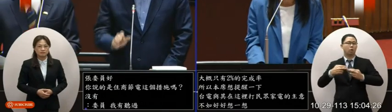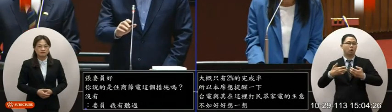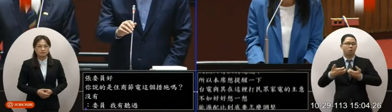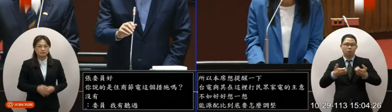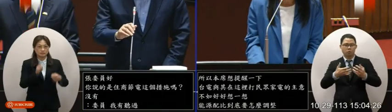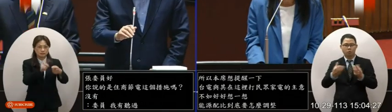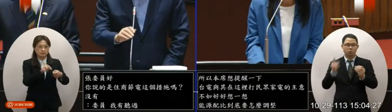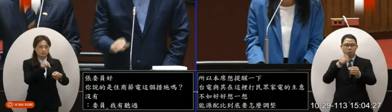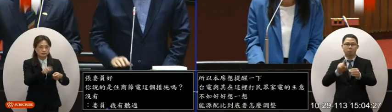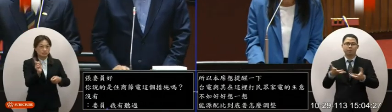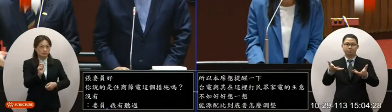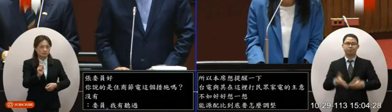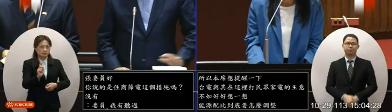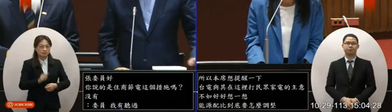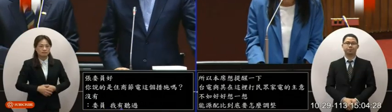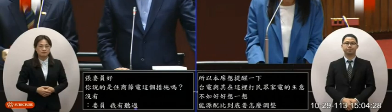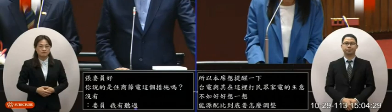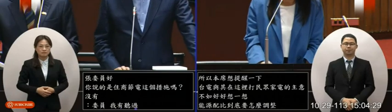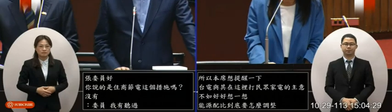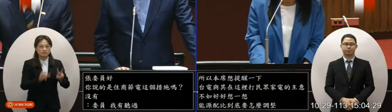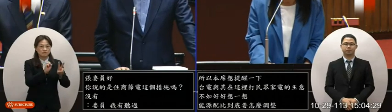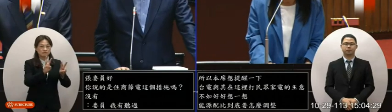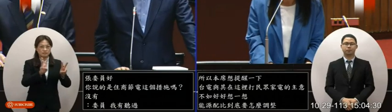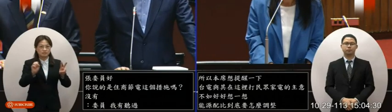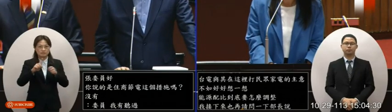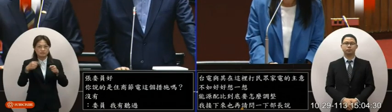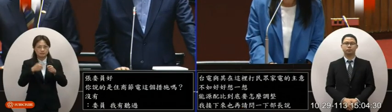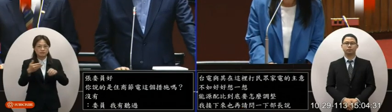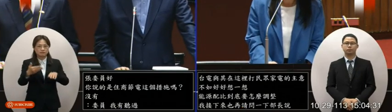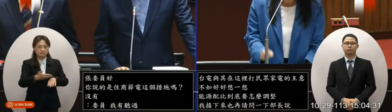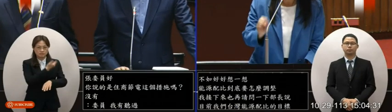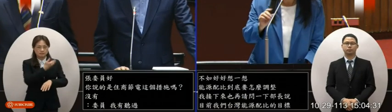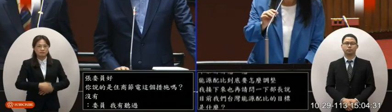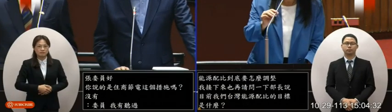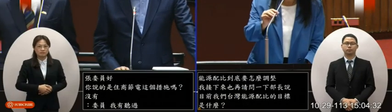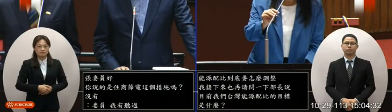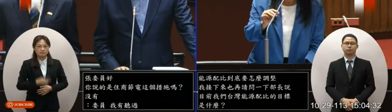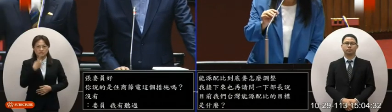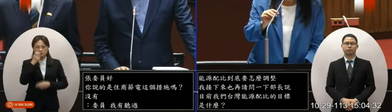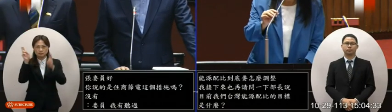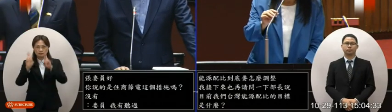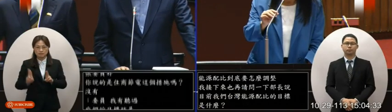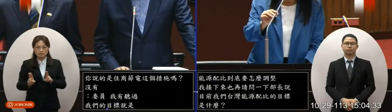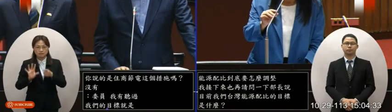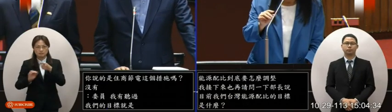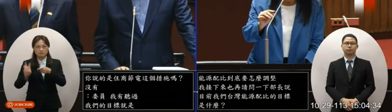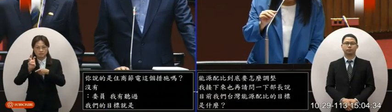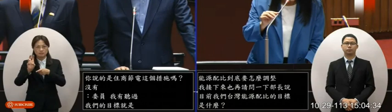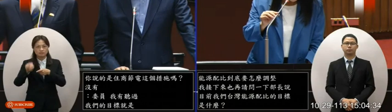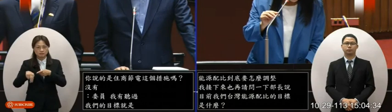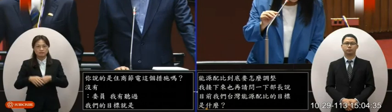我們的目標就是就是啊在2030年以後啊可以把這個綠能佔30%